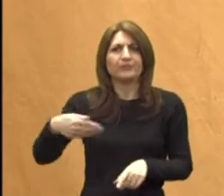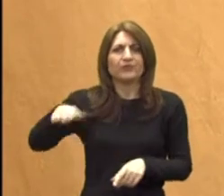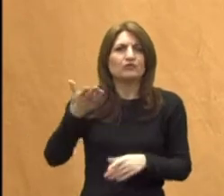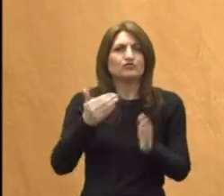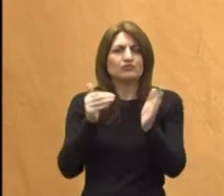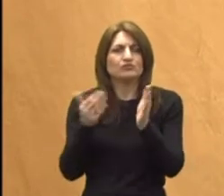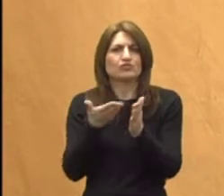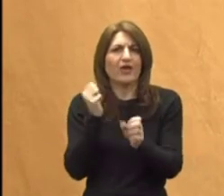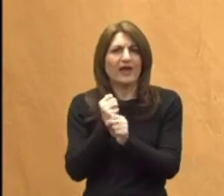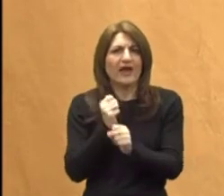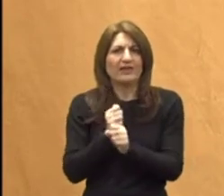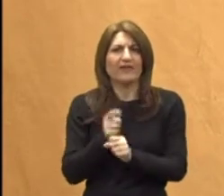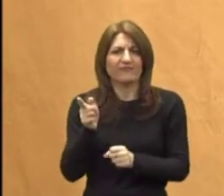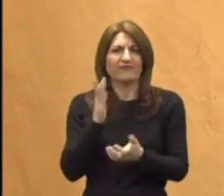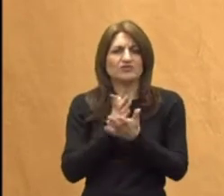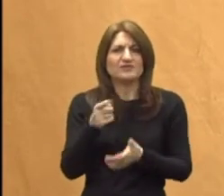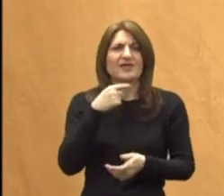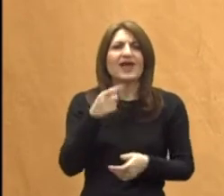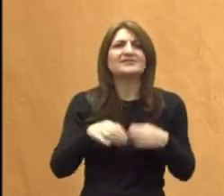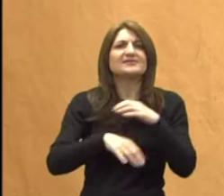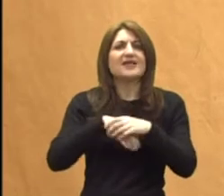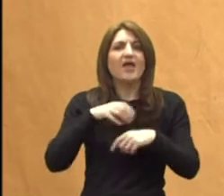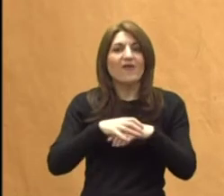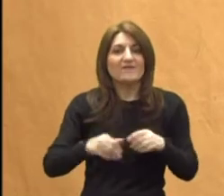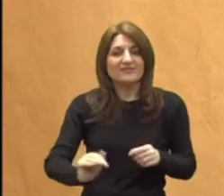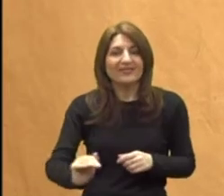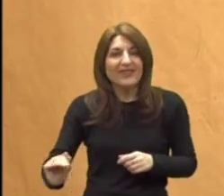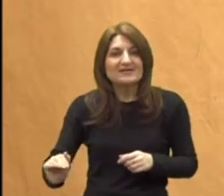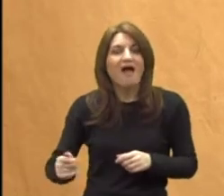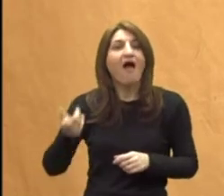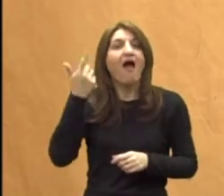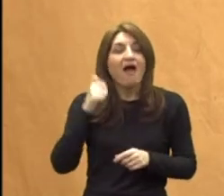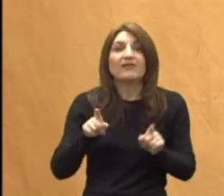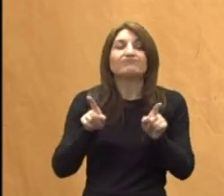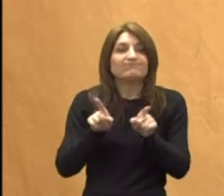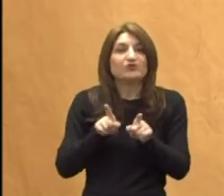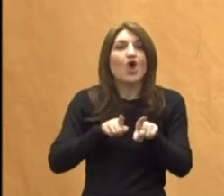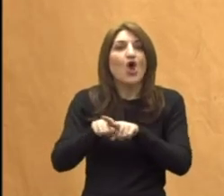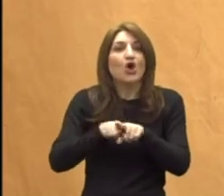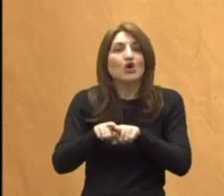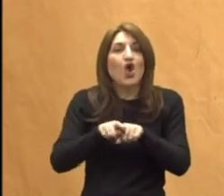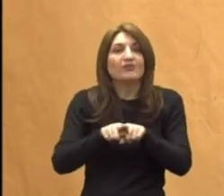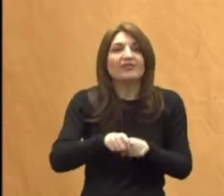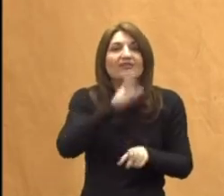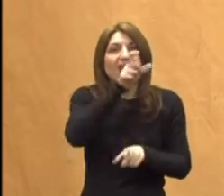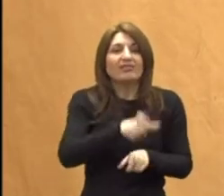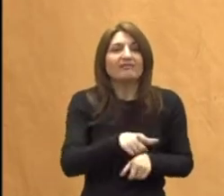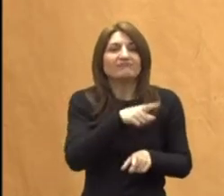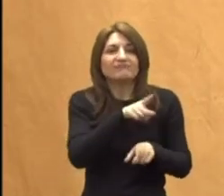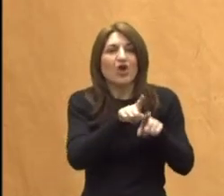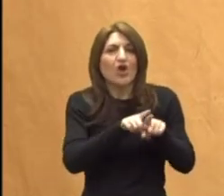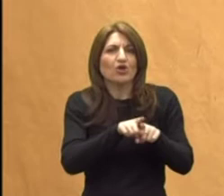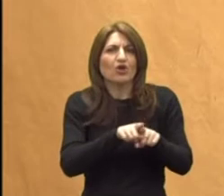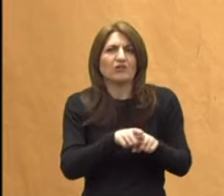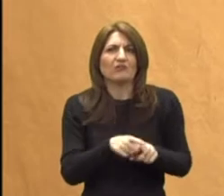možda, vi ste prije kazali, zadovoljstvo djeteta, ali roditelj je jedan teški, ja bih rekla, ja